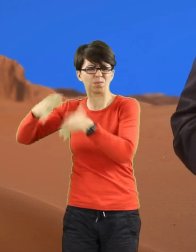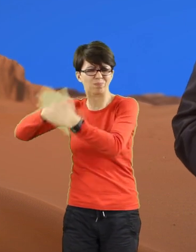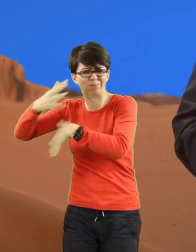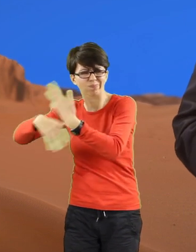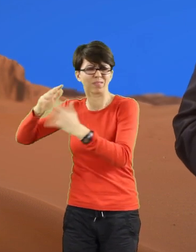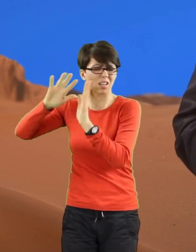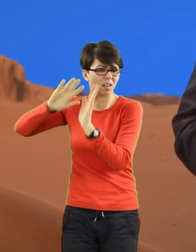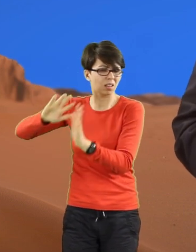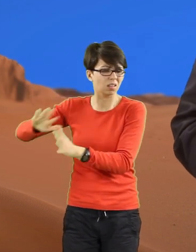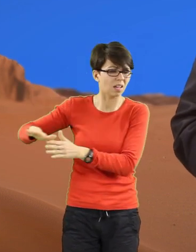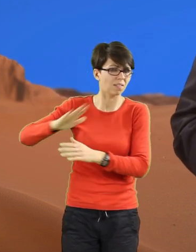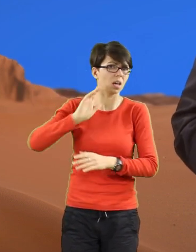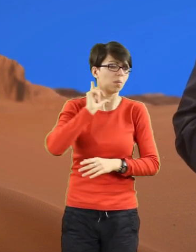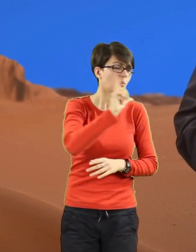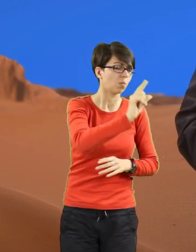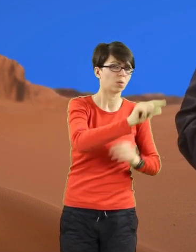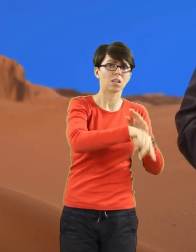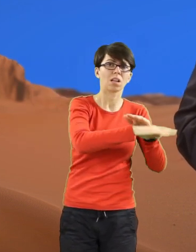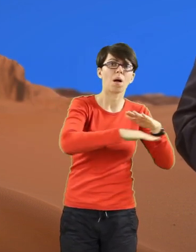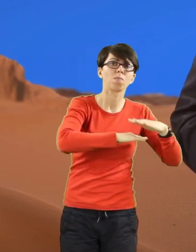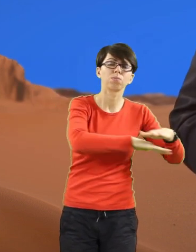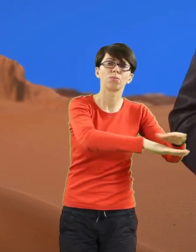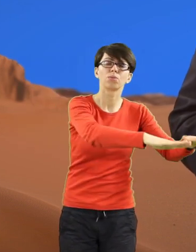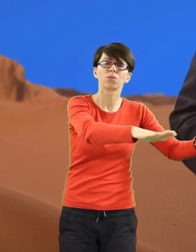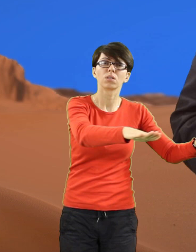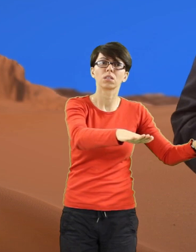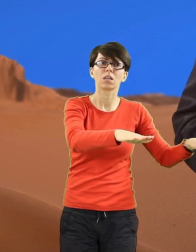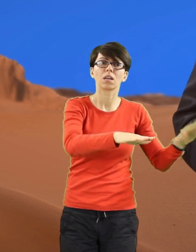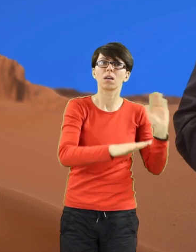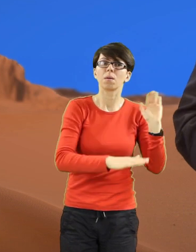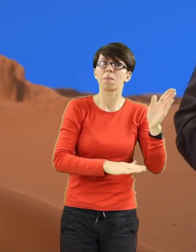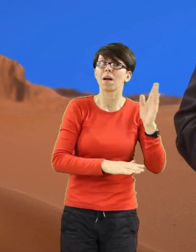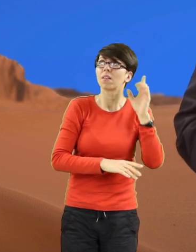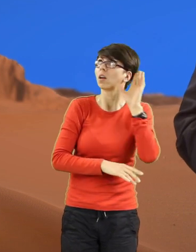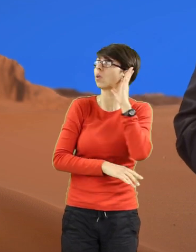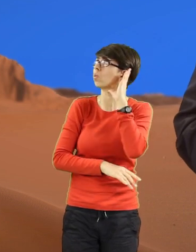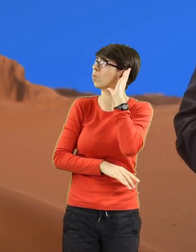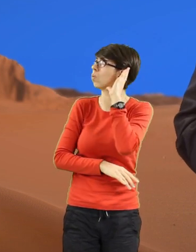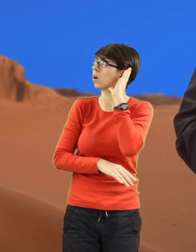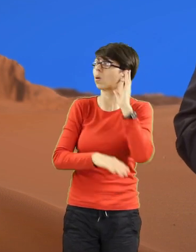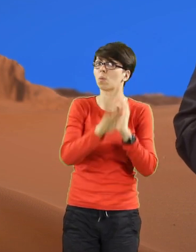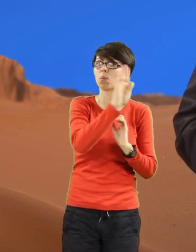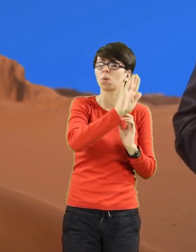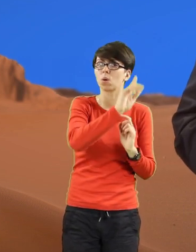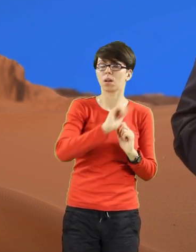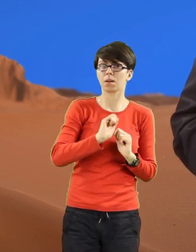codziennie zagłusza swoim rytmem, swoim hałasem głos Boga w twoim sercu.